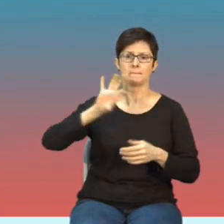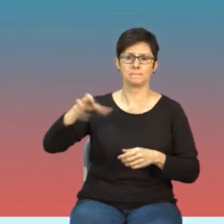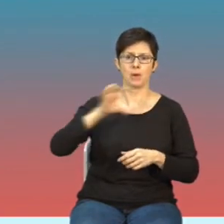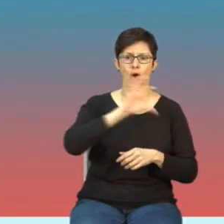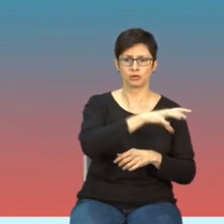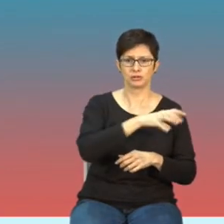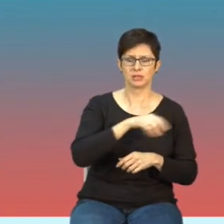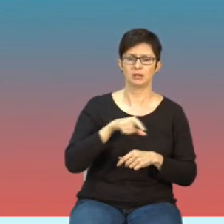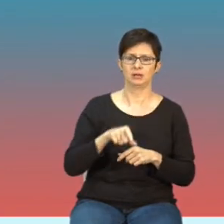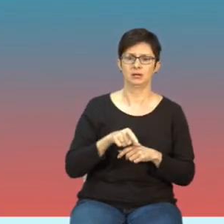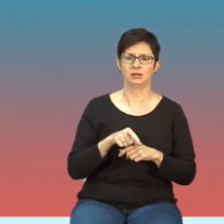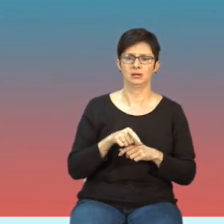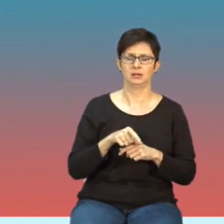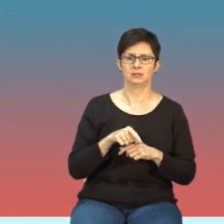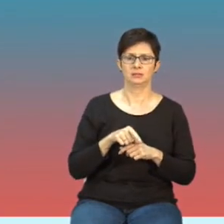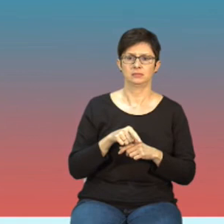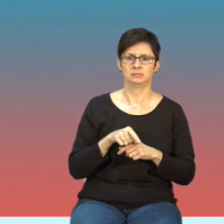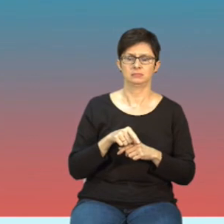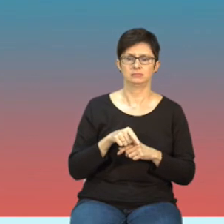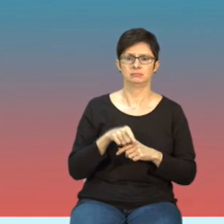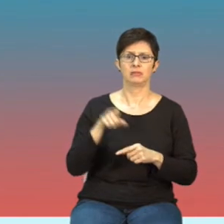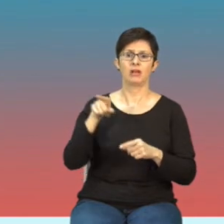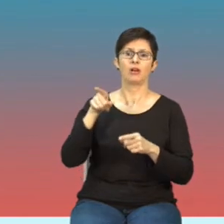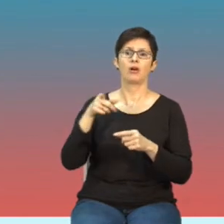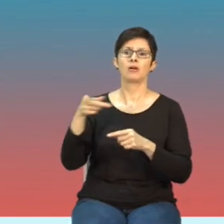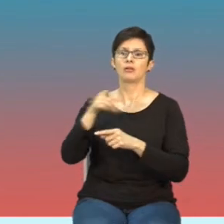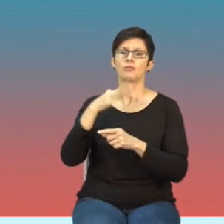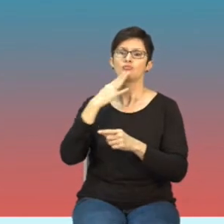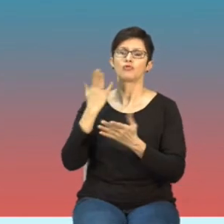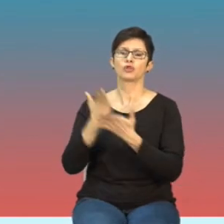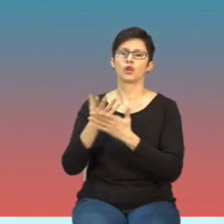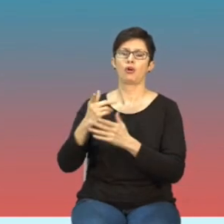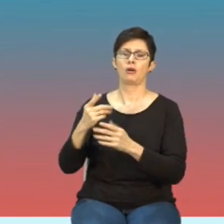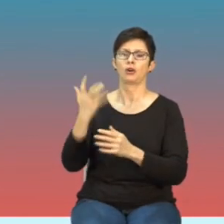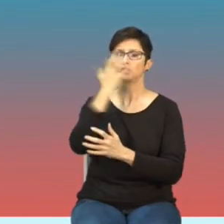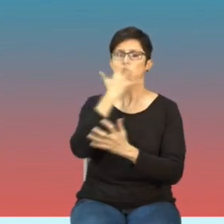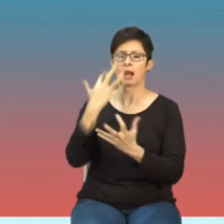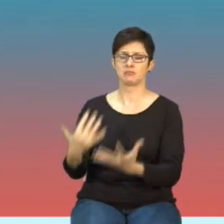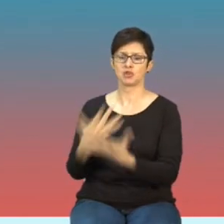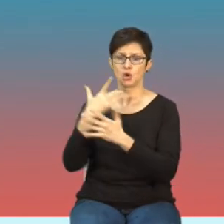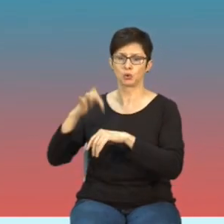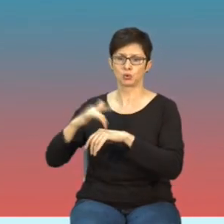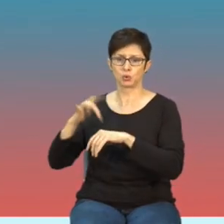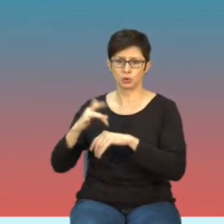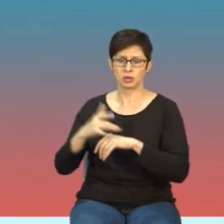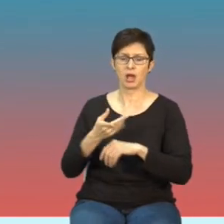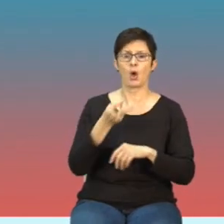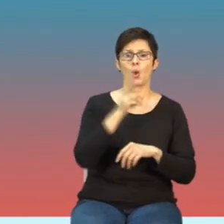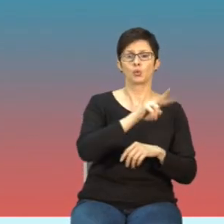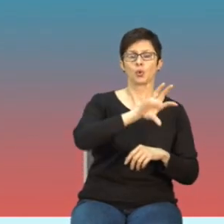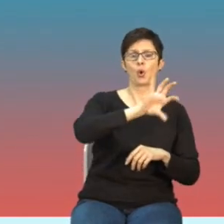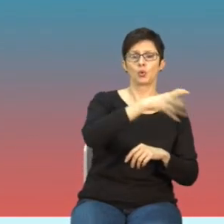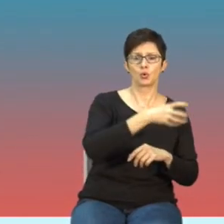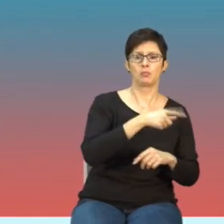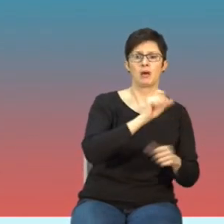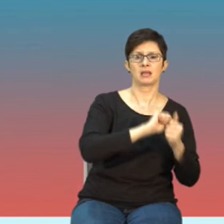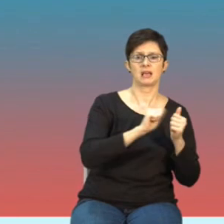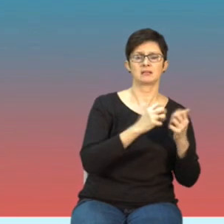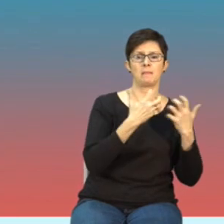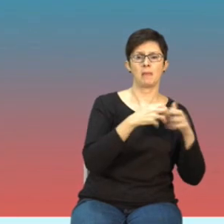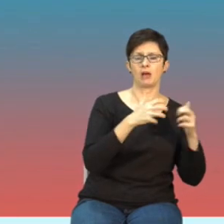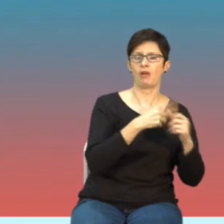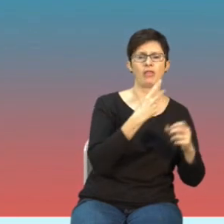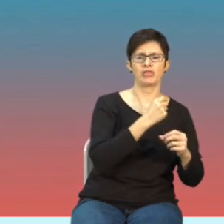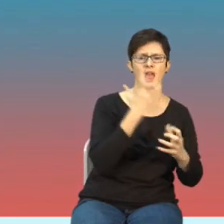zwolenników hipotezy o jedynie termicznej przyczynie negatywnych skutków zdrowotnych oraz hipotezy o istnieniu mechanizmów